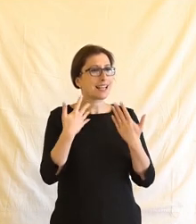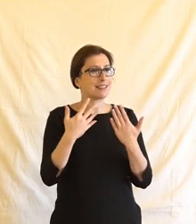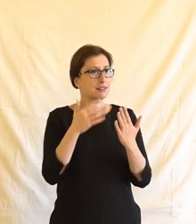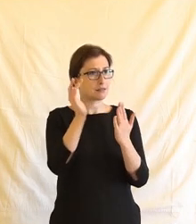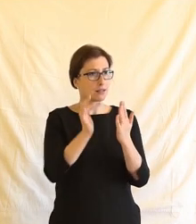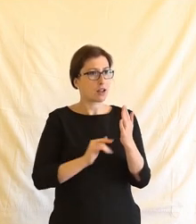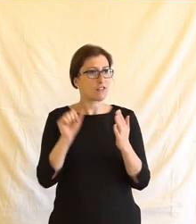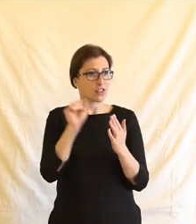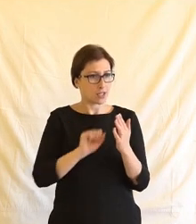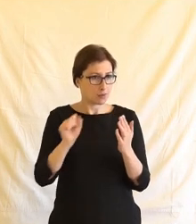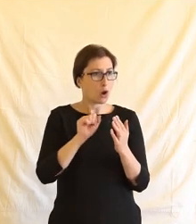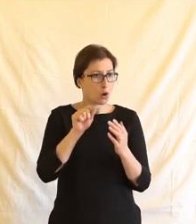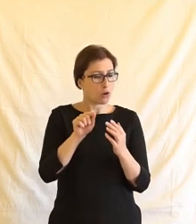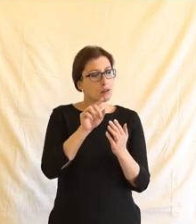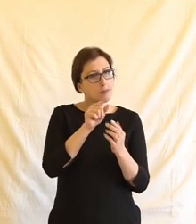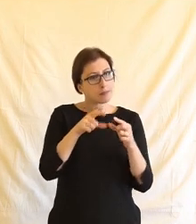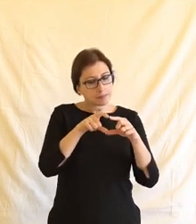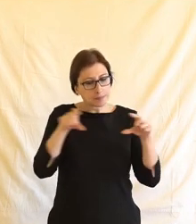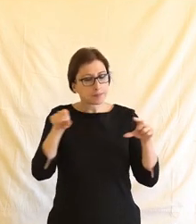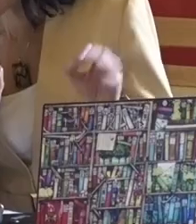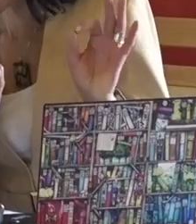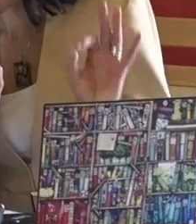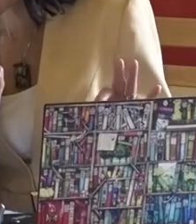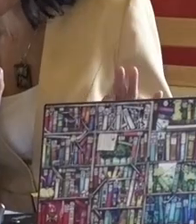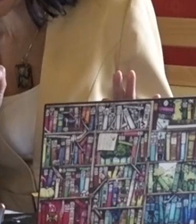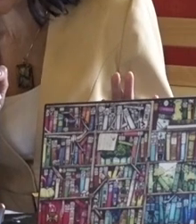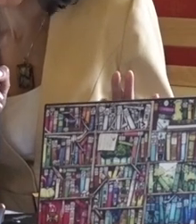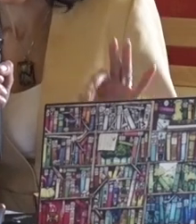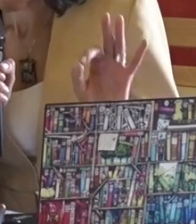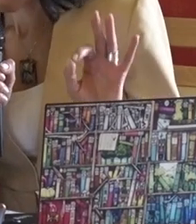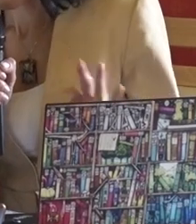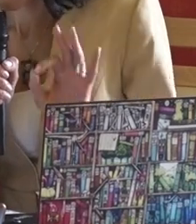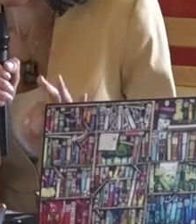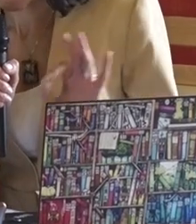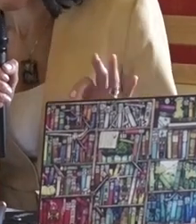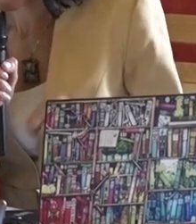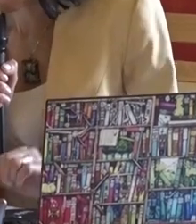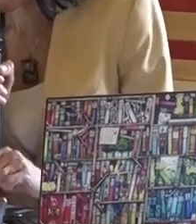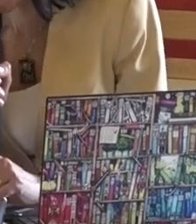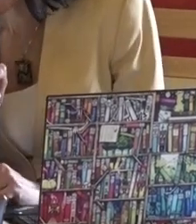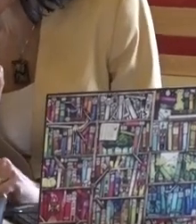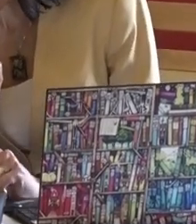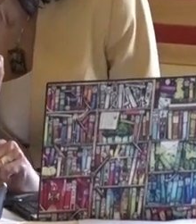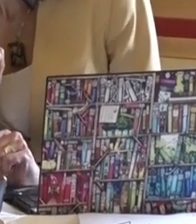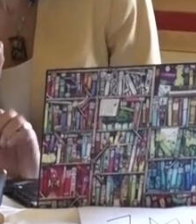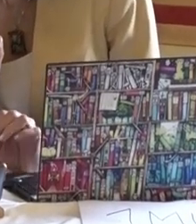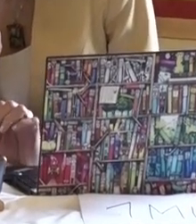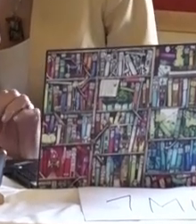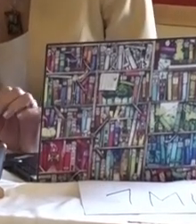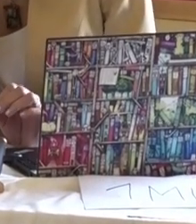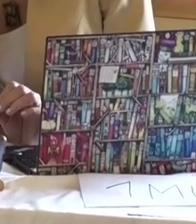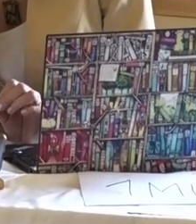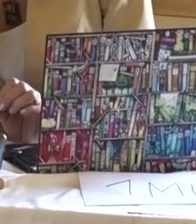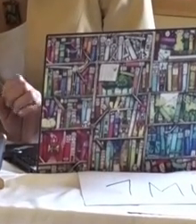výbor vydal v době covidu, tam přesně bylo toto formulováno a teď se otázka hned bude následovat. Ani za